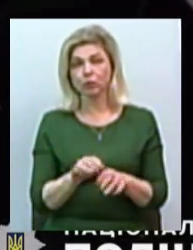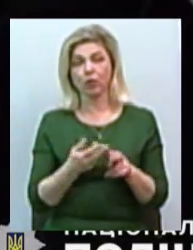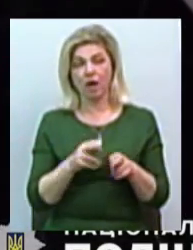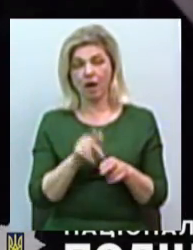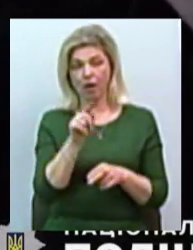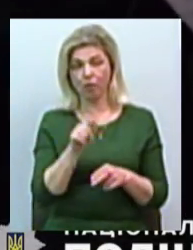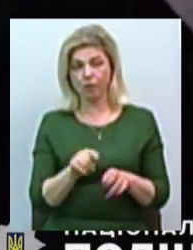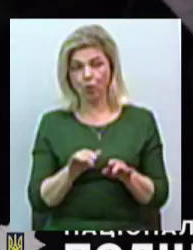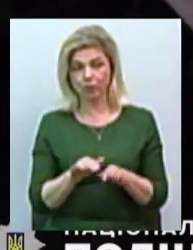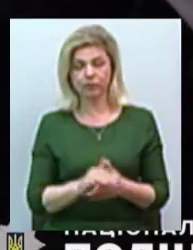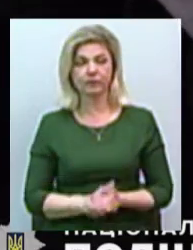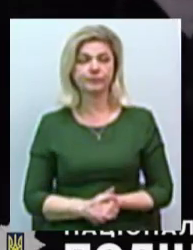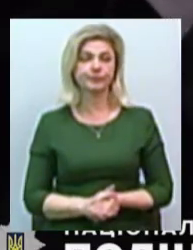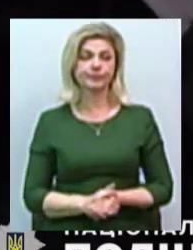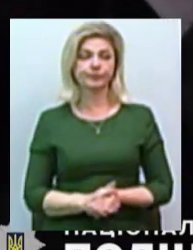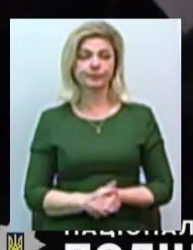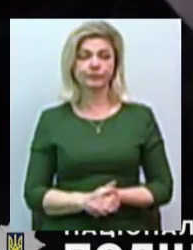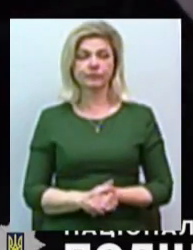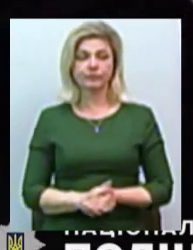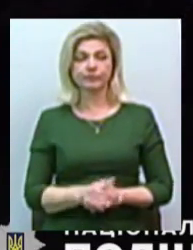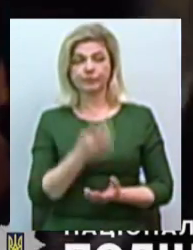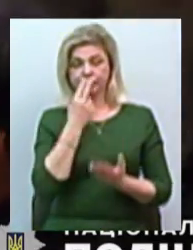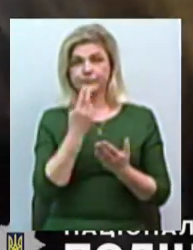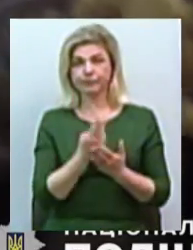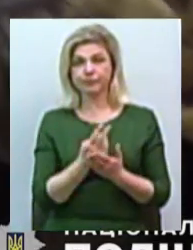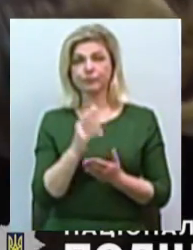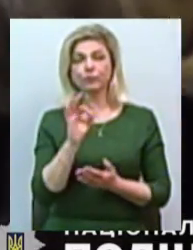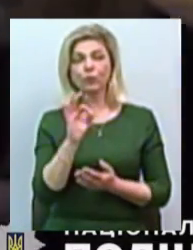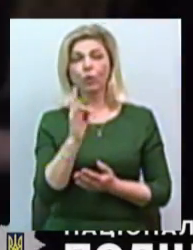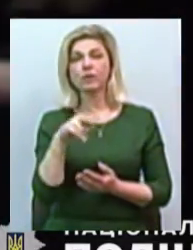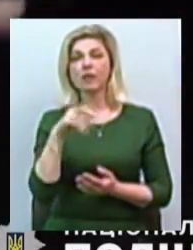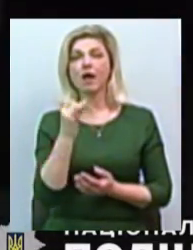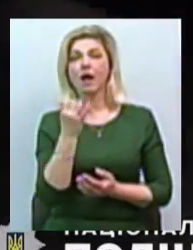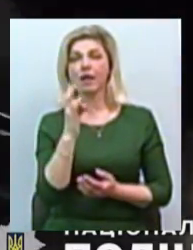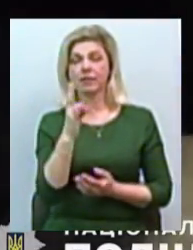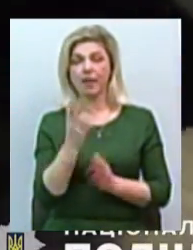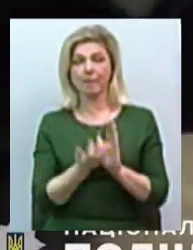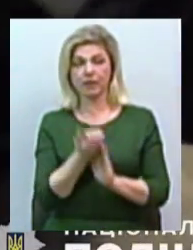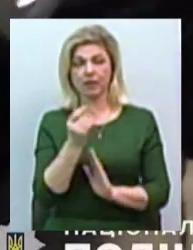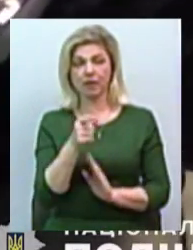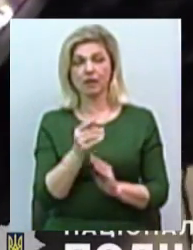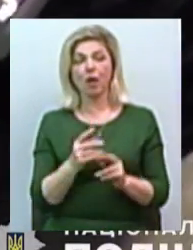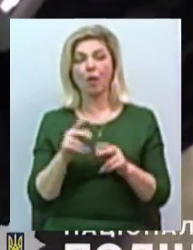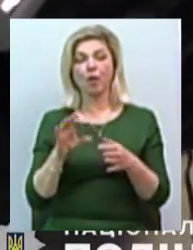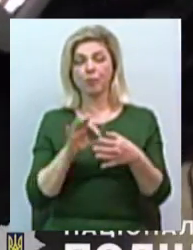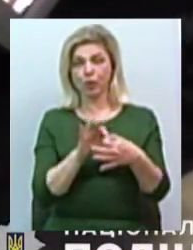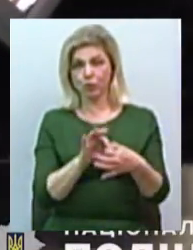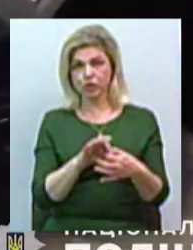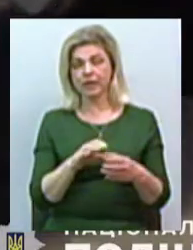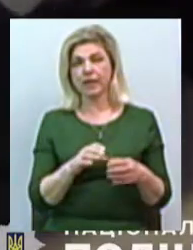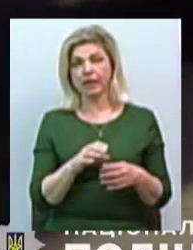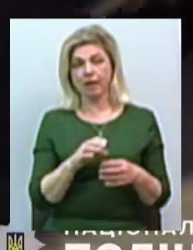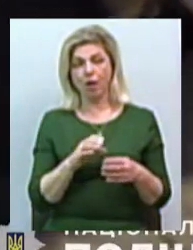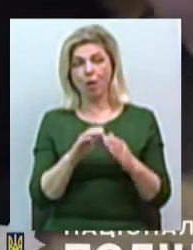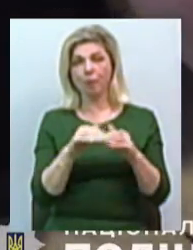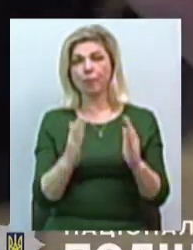показує онлайн-підтримку. До нього підключений системний блок. Системний